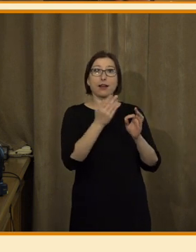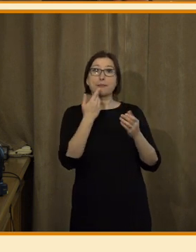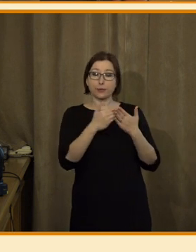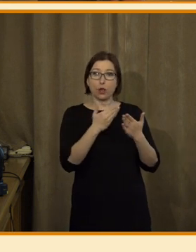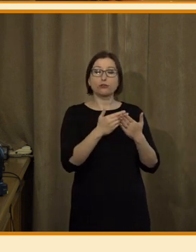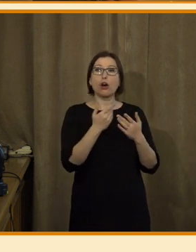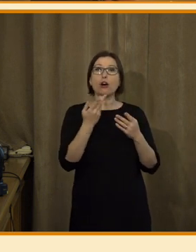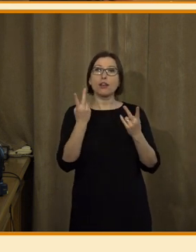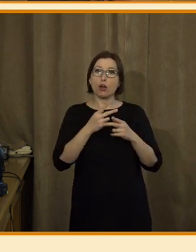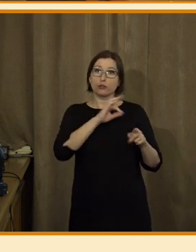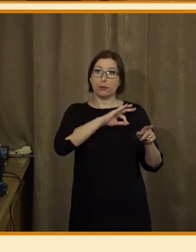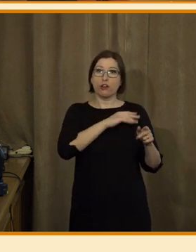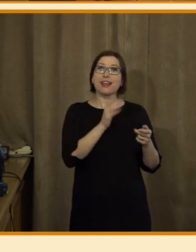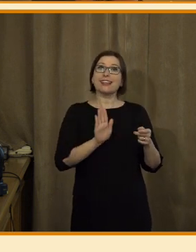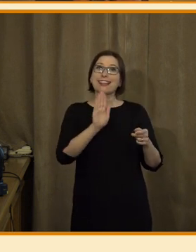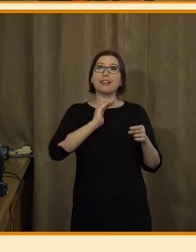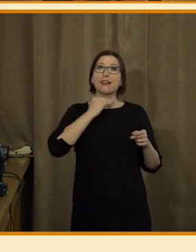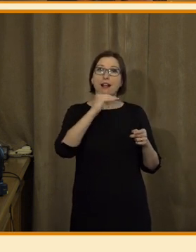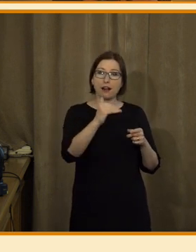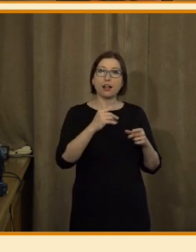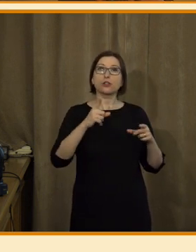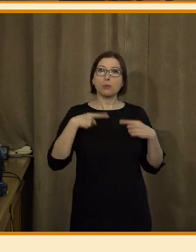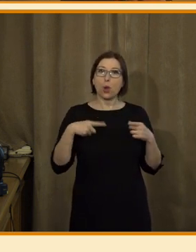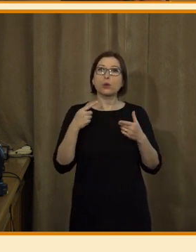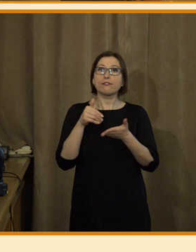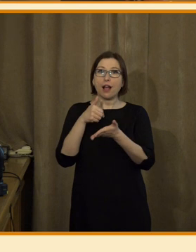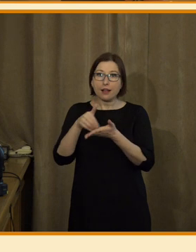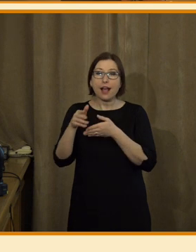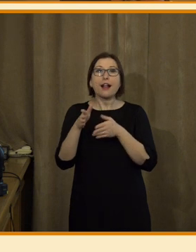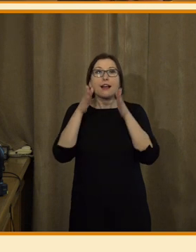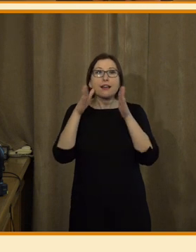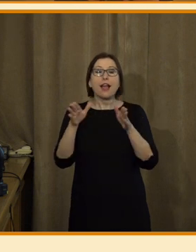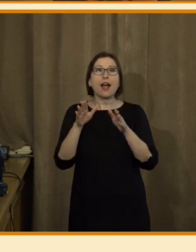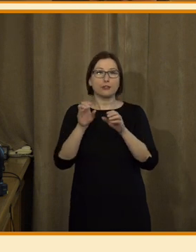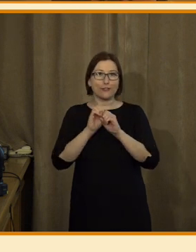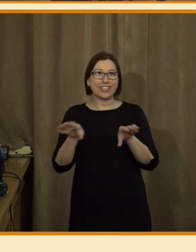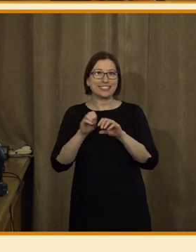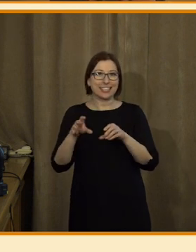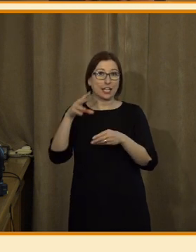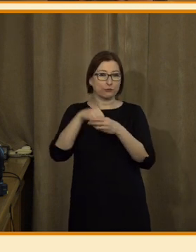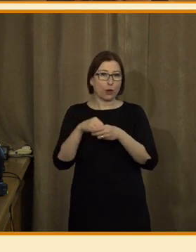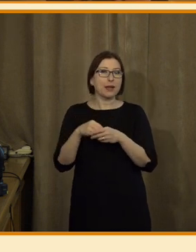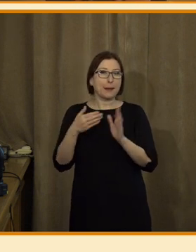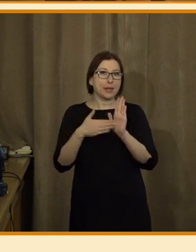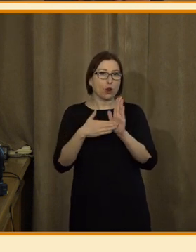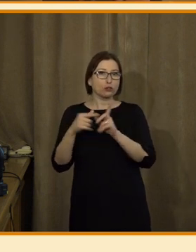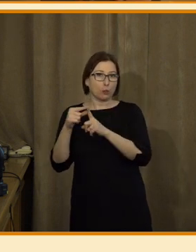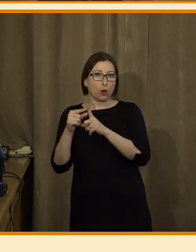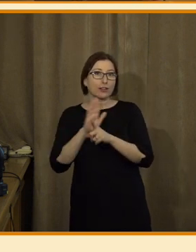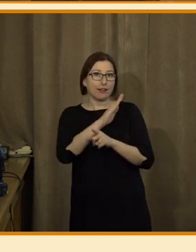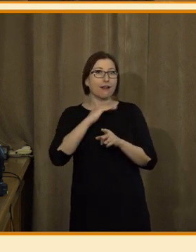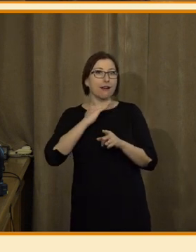tak jsme si dovolili její hlas s jejím souhlasem používat i v ranním vysílání, v ranním klubu s Milošem Pokorným.